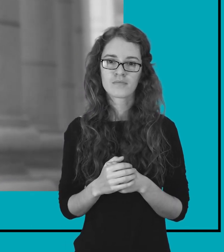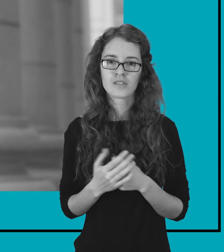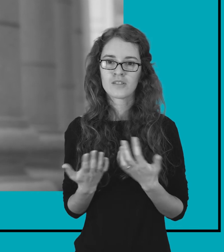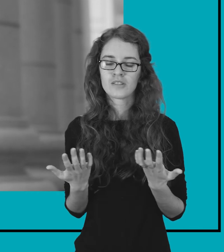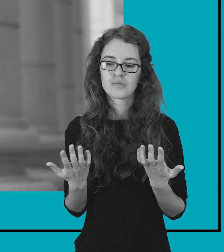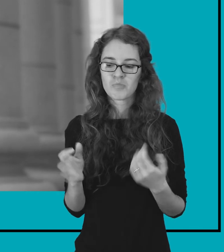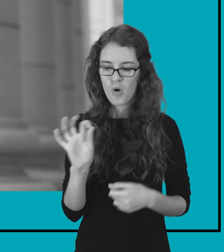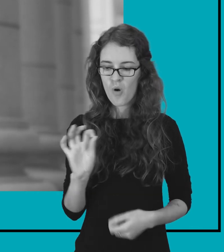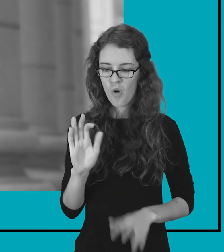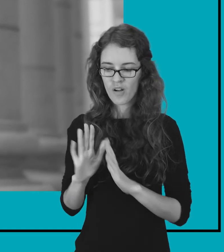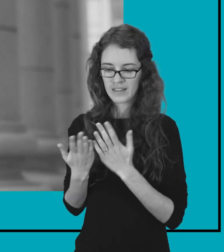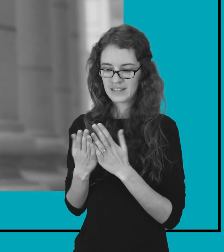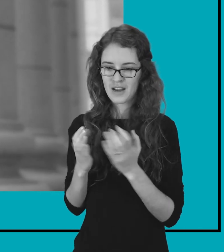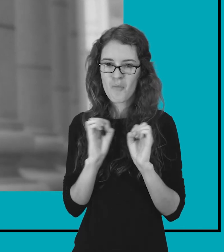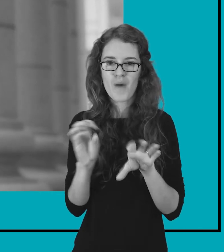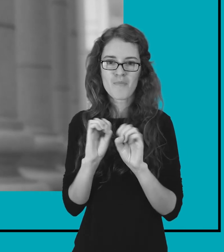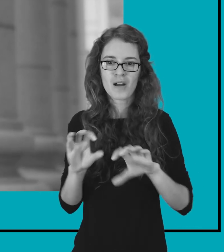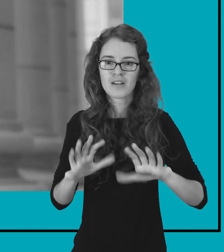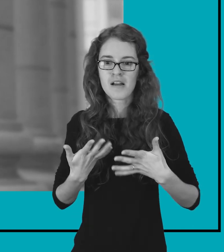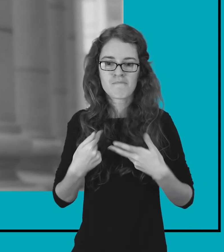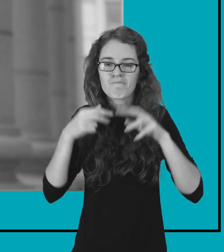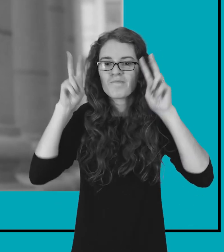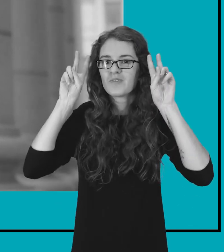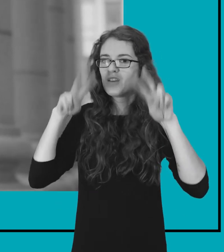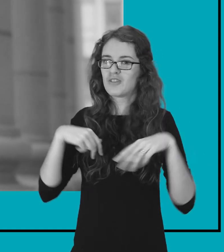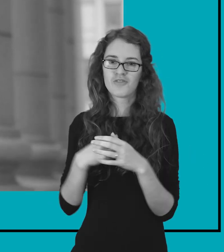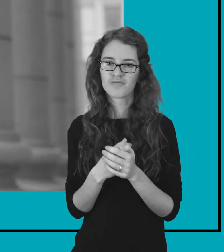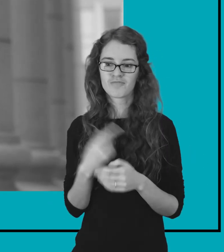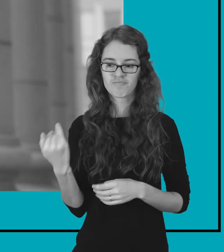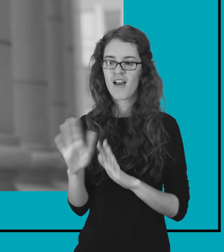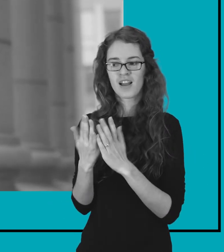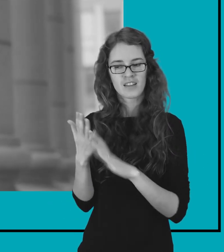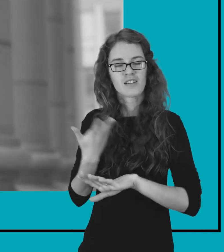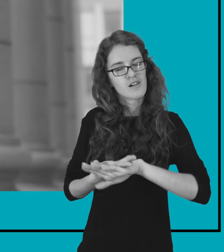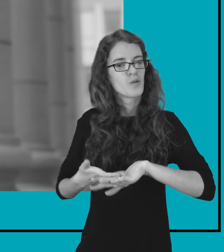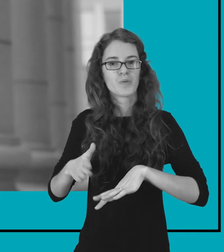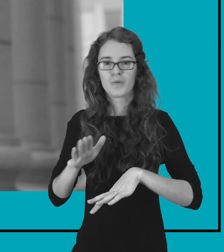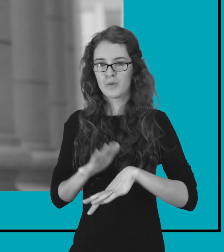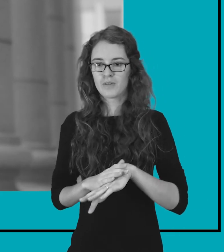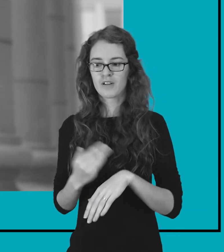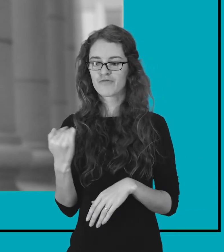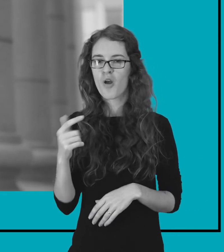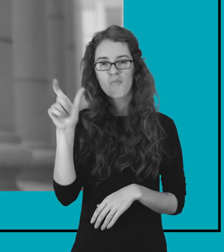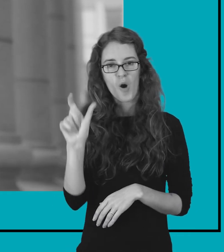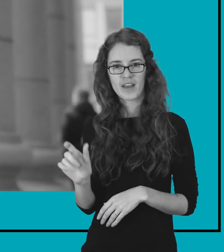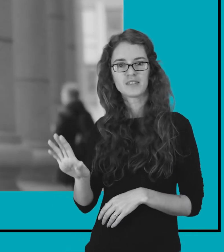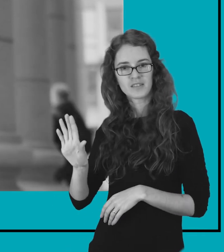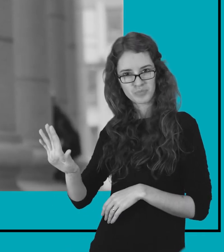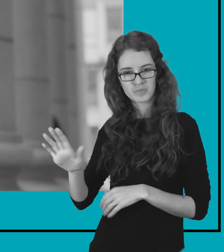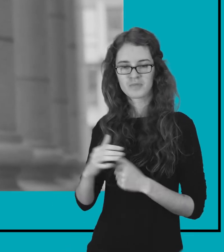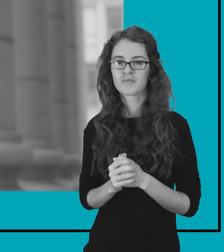Aš net nežinau, kaip ją reikėtų apibūdinti. Irgi nėra lengva knyga. Ten yra vien poezija, bet ir pati